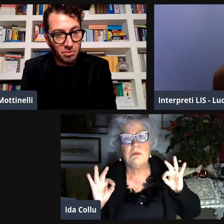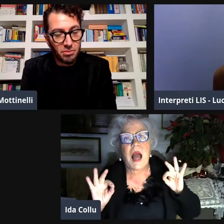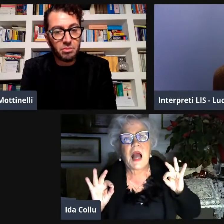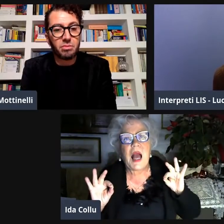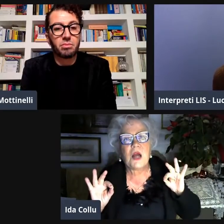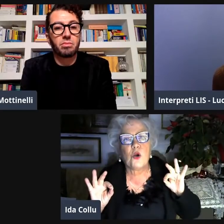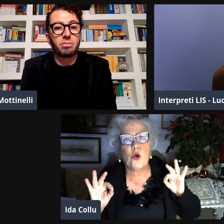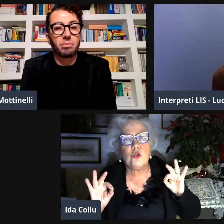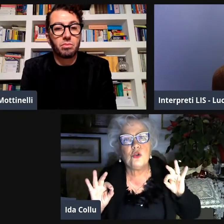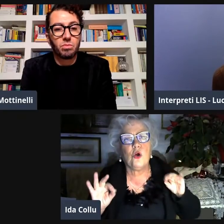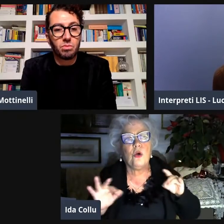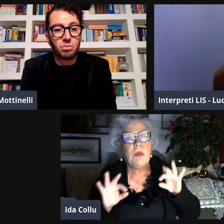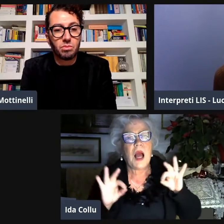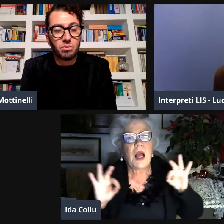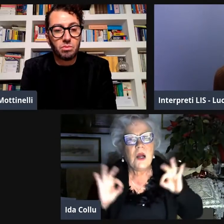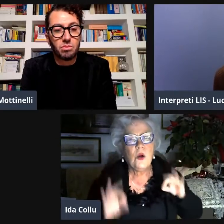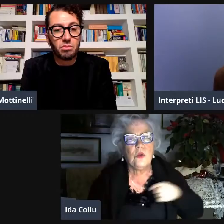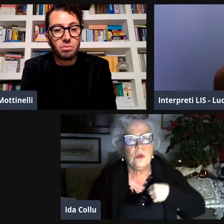chiedevano